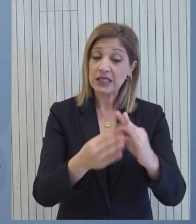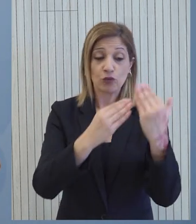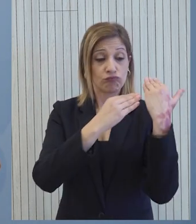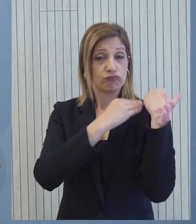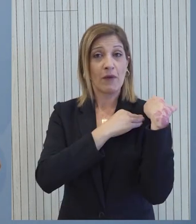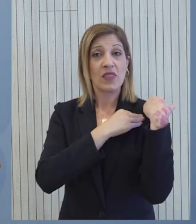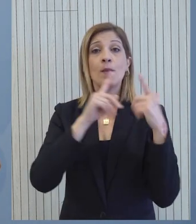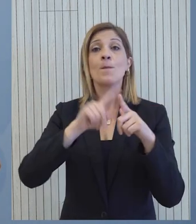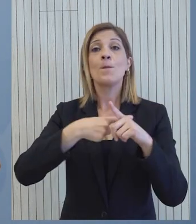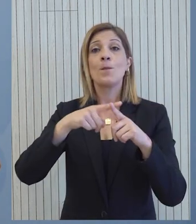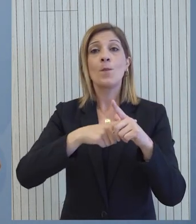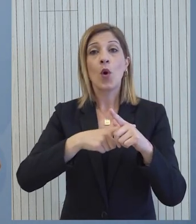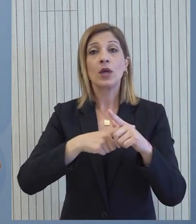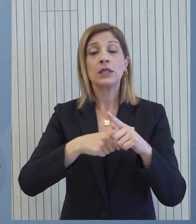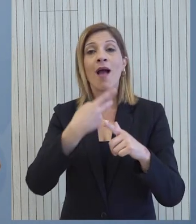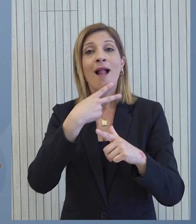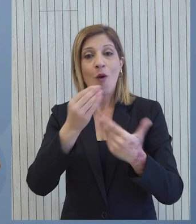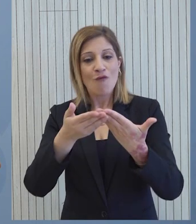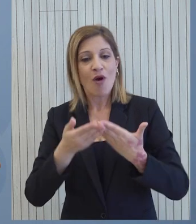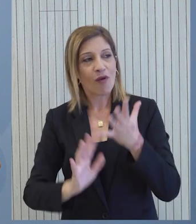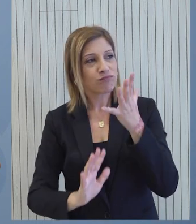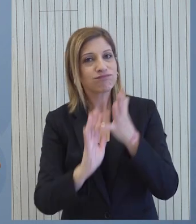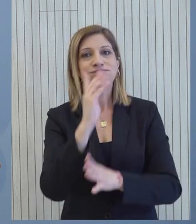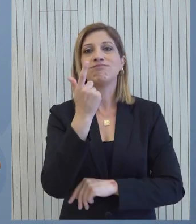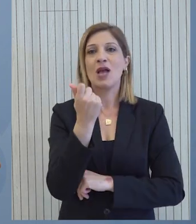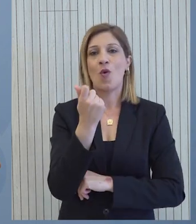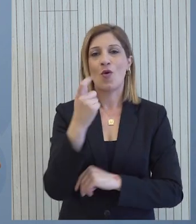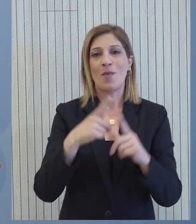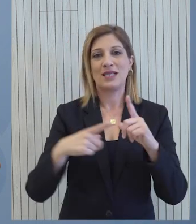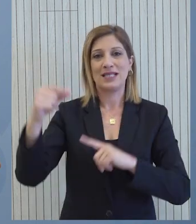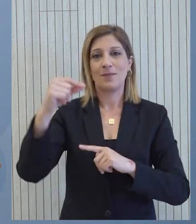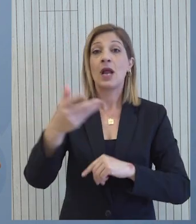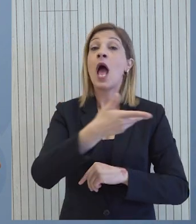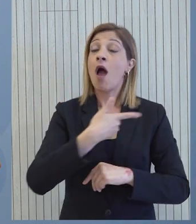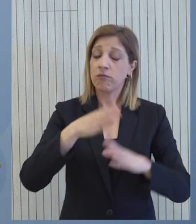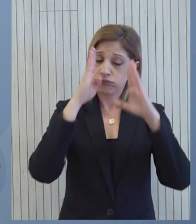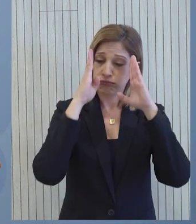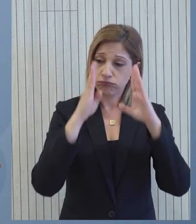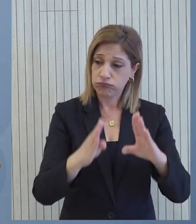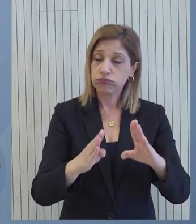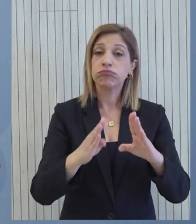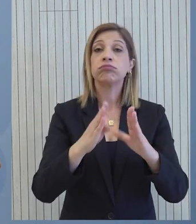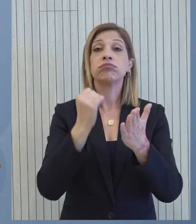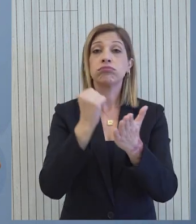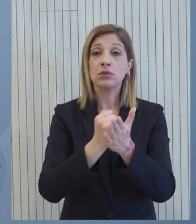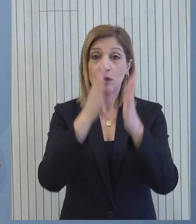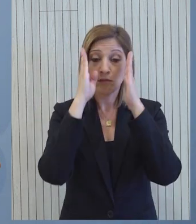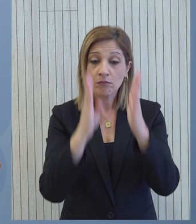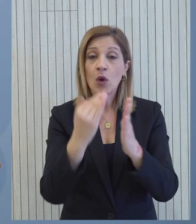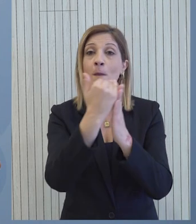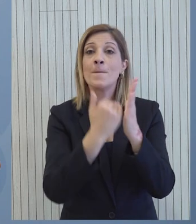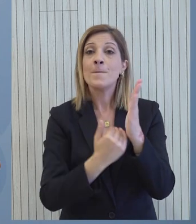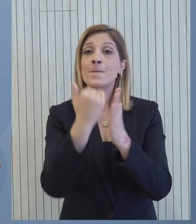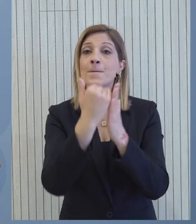πολιτική που επιτρέπει την ανωδική πορεία της οικονομίας και της χώρας μας. Παραμένουμε προσιλωμένοι και ταγμένοι στην υλοποίηση του